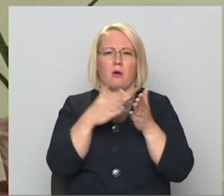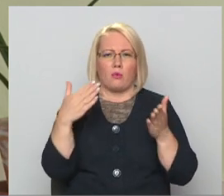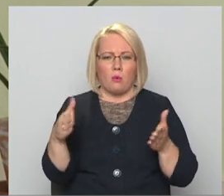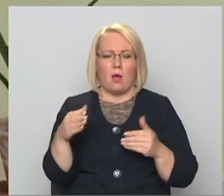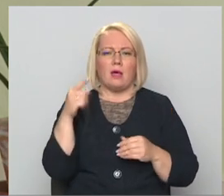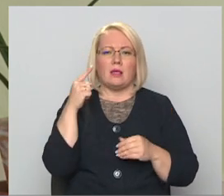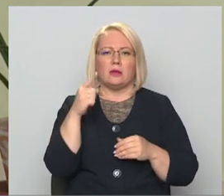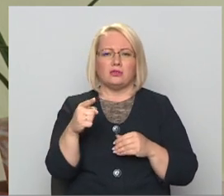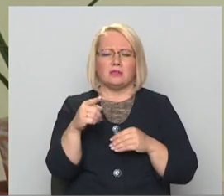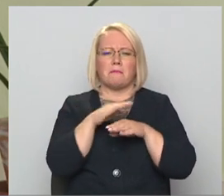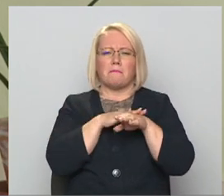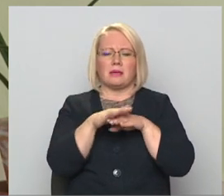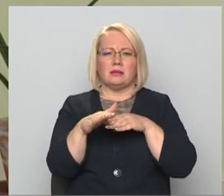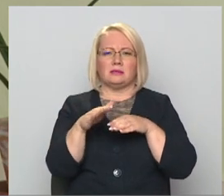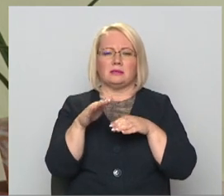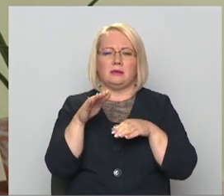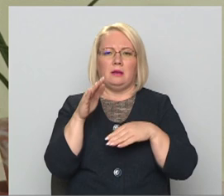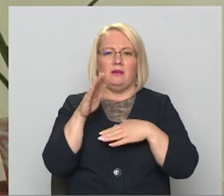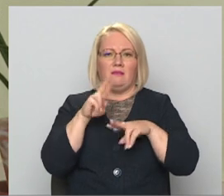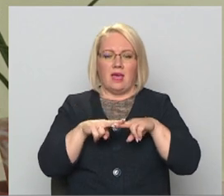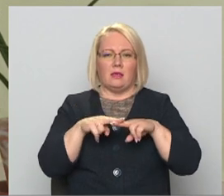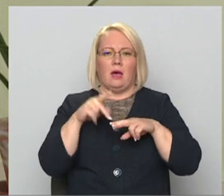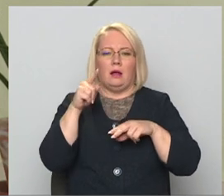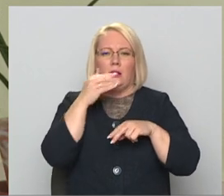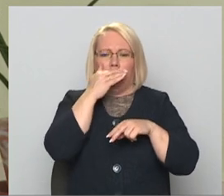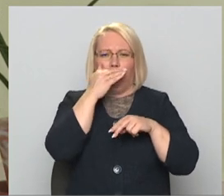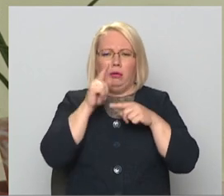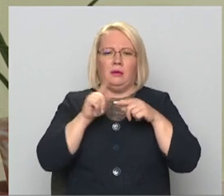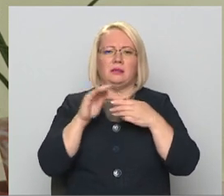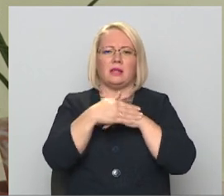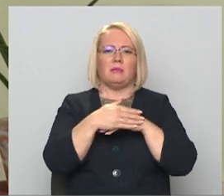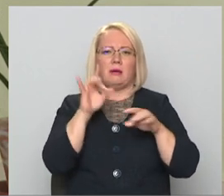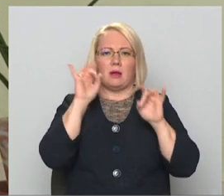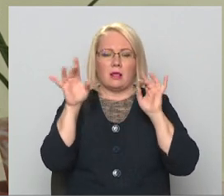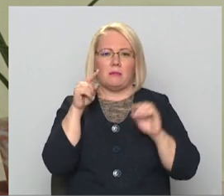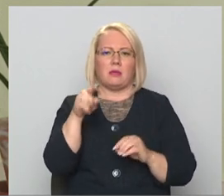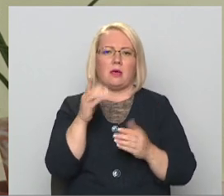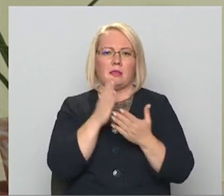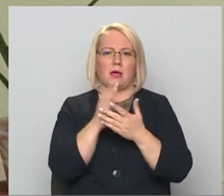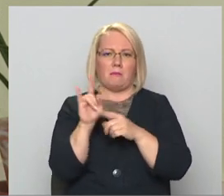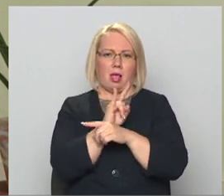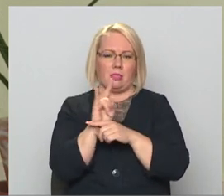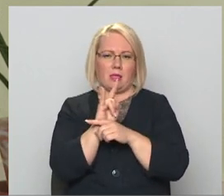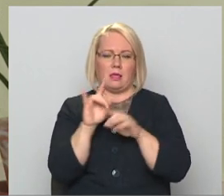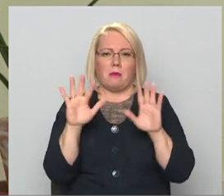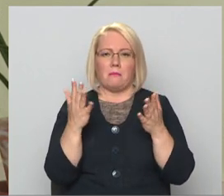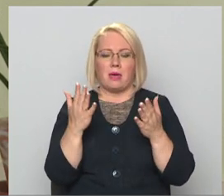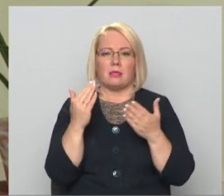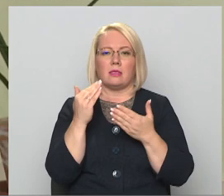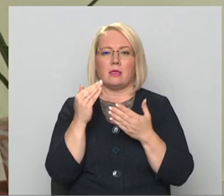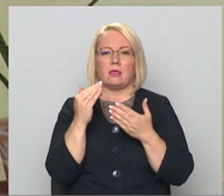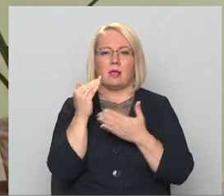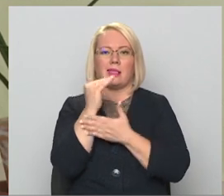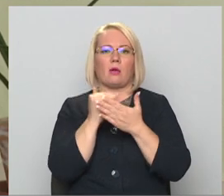slēptajām reklāmām, tad visticamāk arī šie sociālo tīklu lietotāji, pirmkārt, viņi tiek maldināti pēc likuma, un